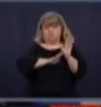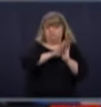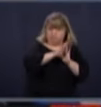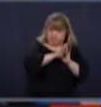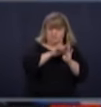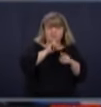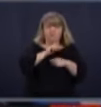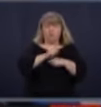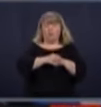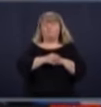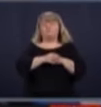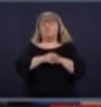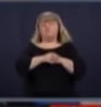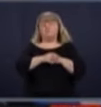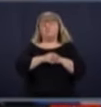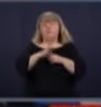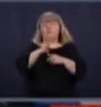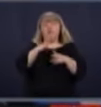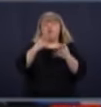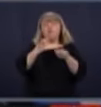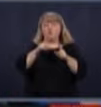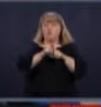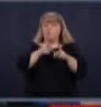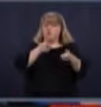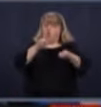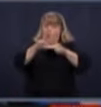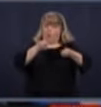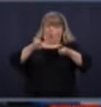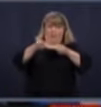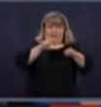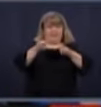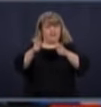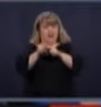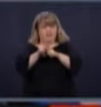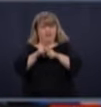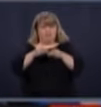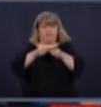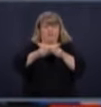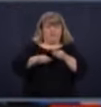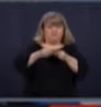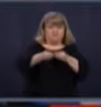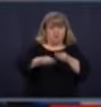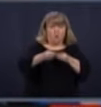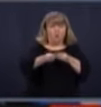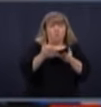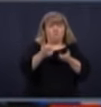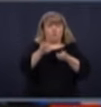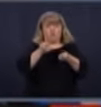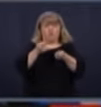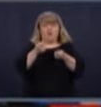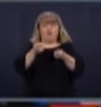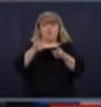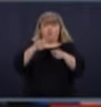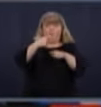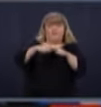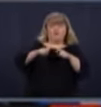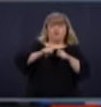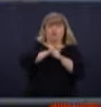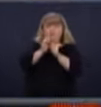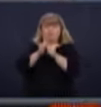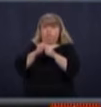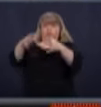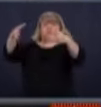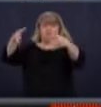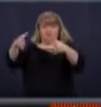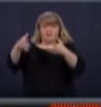c'est qu'il y une transmission qui soit contrôlée. Ce que je veux dire, c'est qu'on puisse éviter que des éclosions, notamment dans les